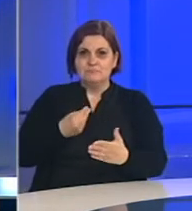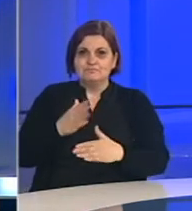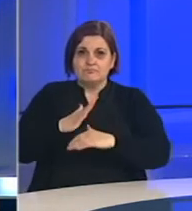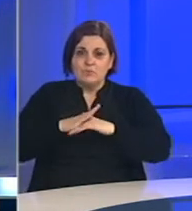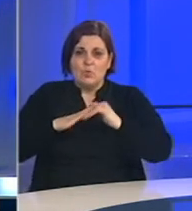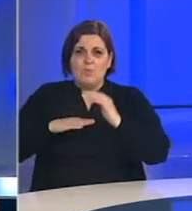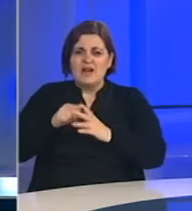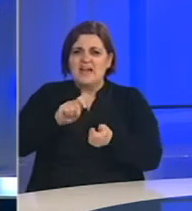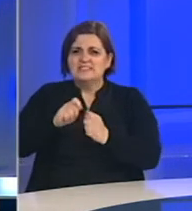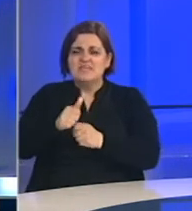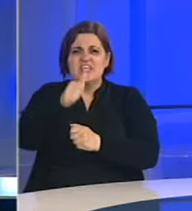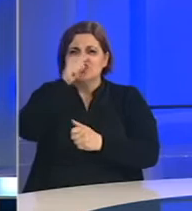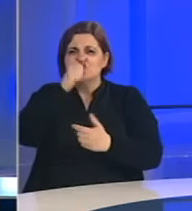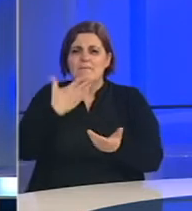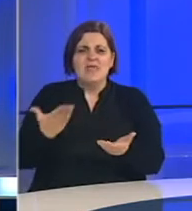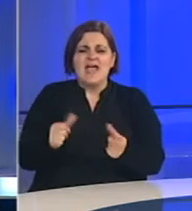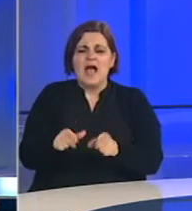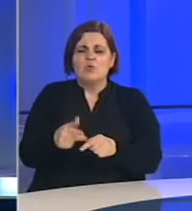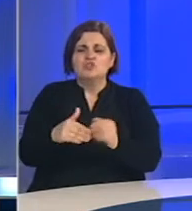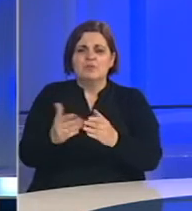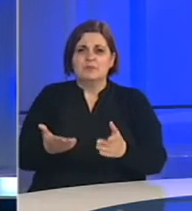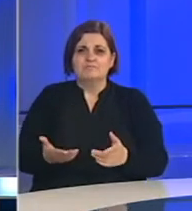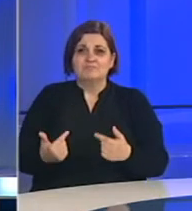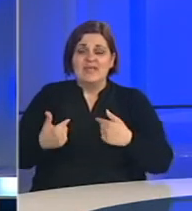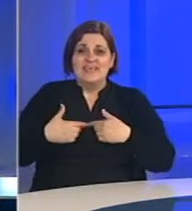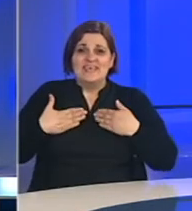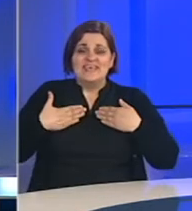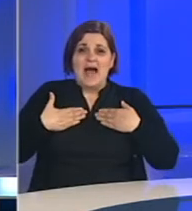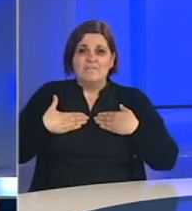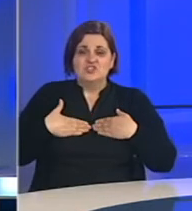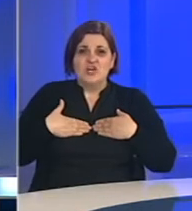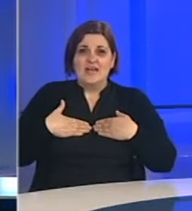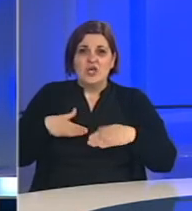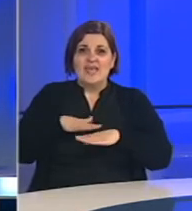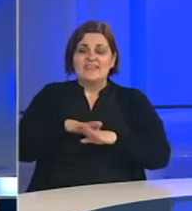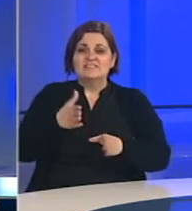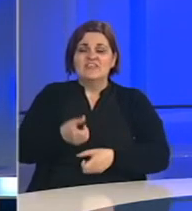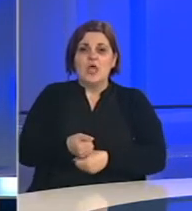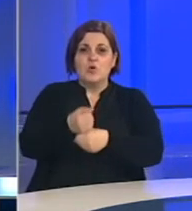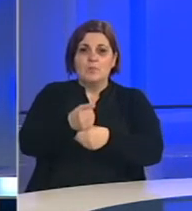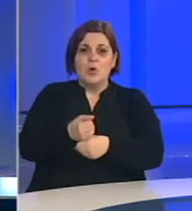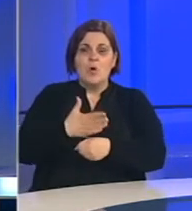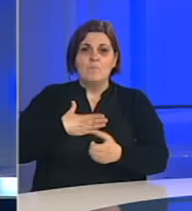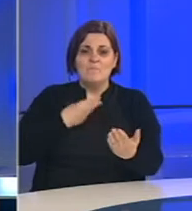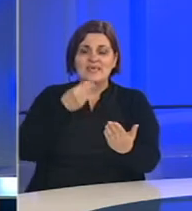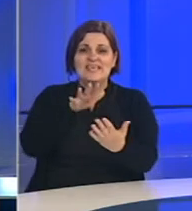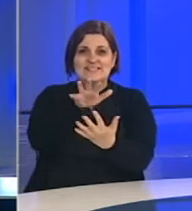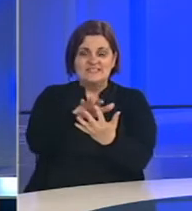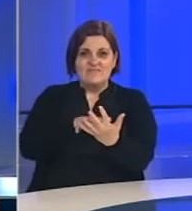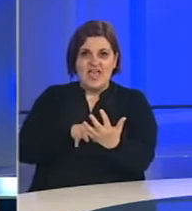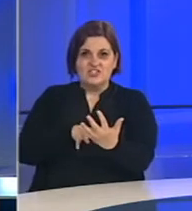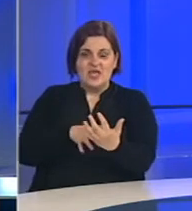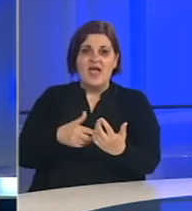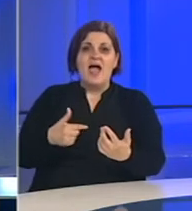praksi mijenja šta i koliko? Pa ja bih želeo da bi svi dali podršku mom izvještaju i